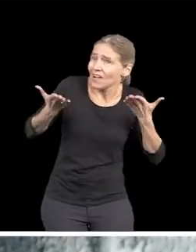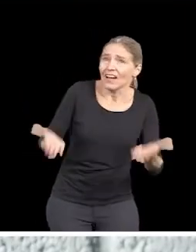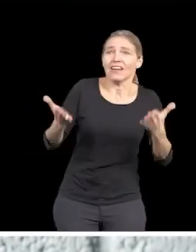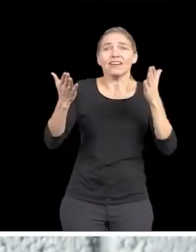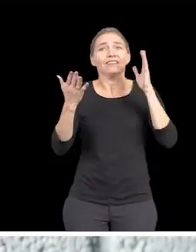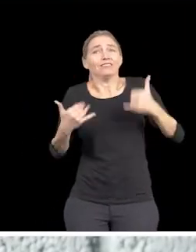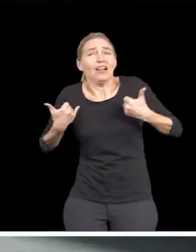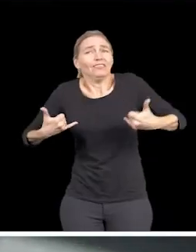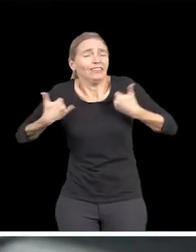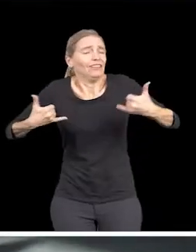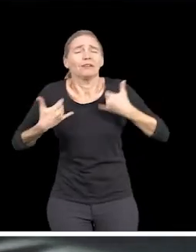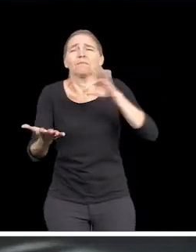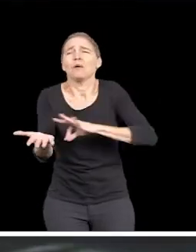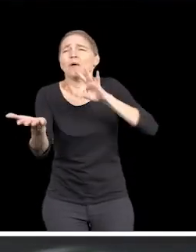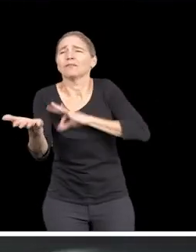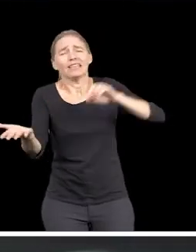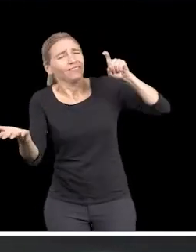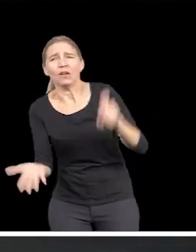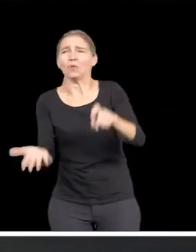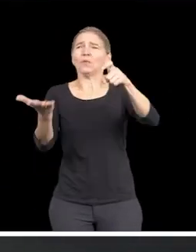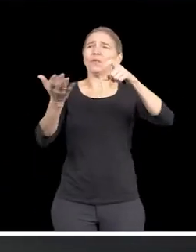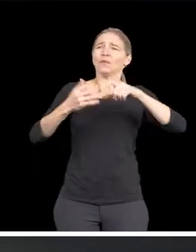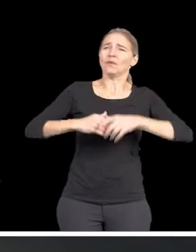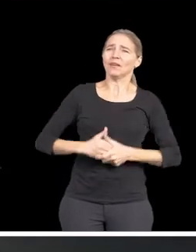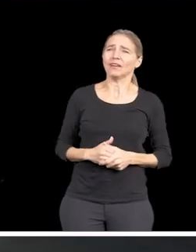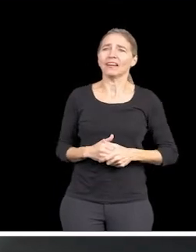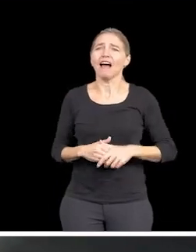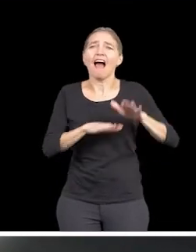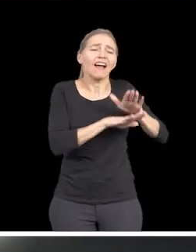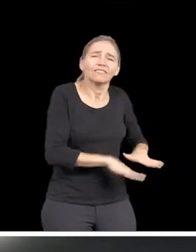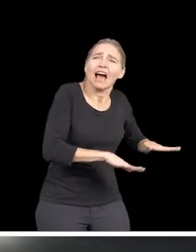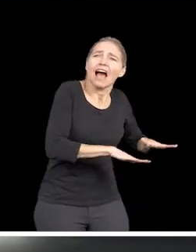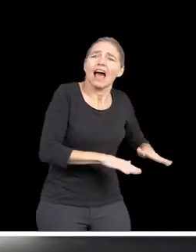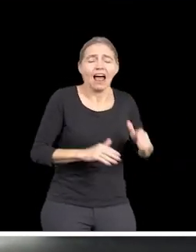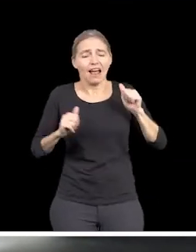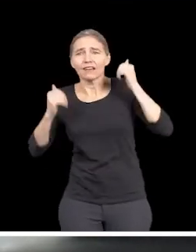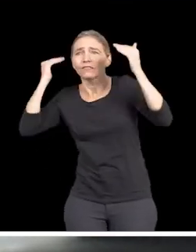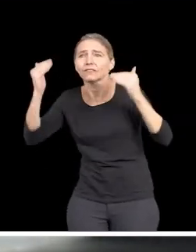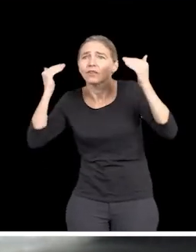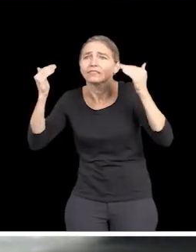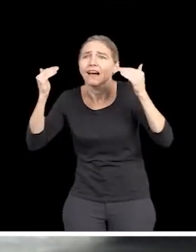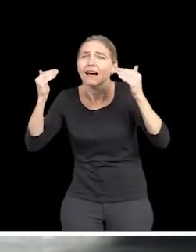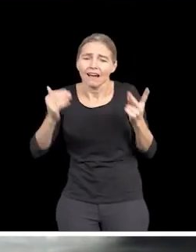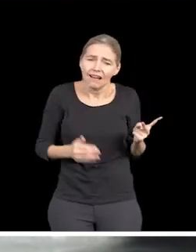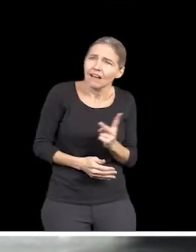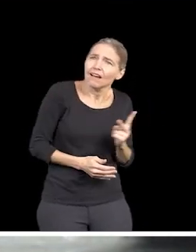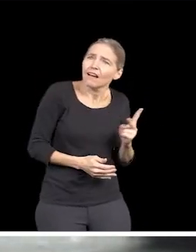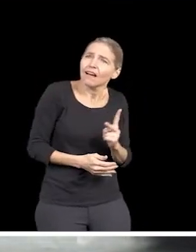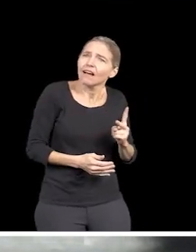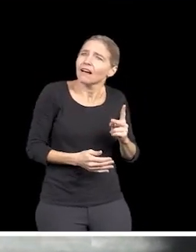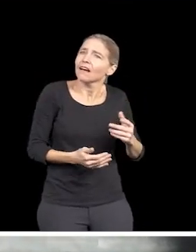attend. Dans la valise de ton enfance, dans celle de ton adolescence, il y a ton passé,